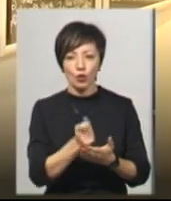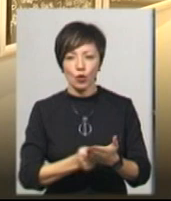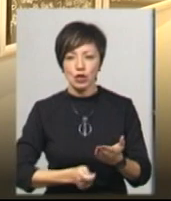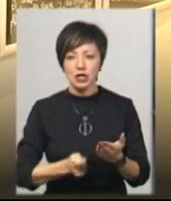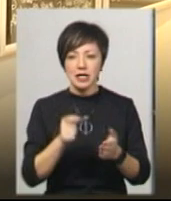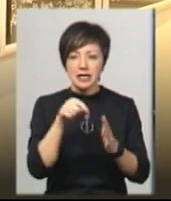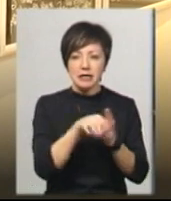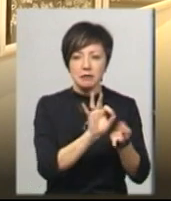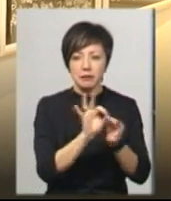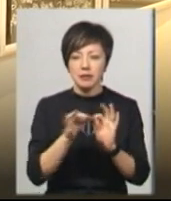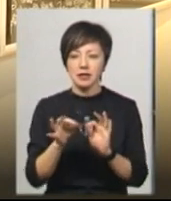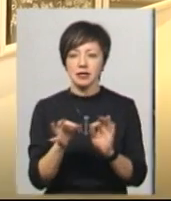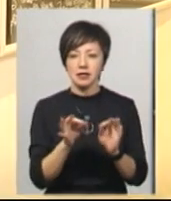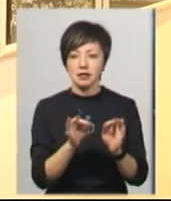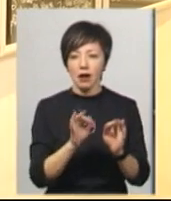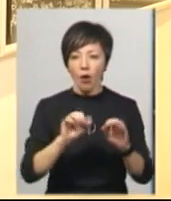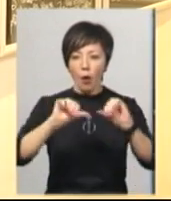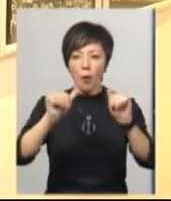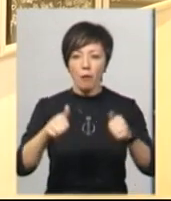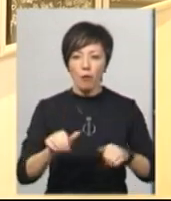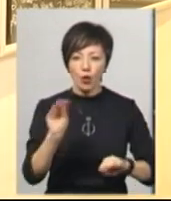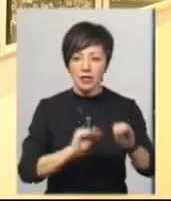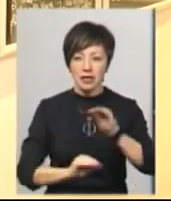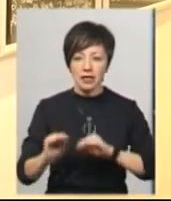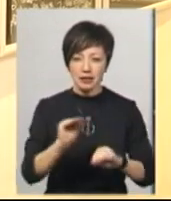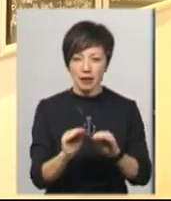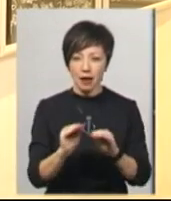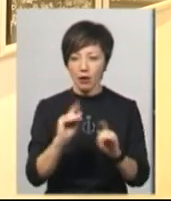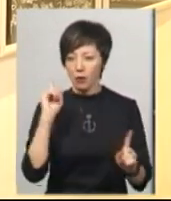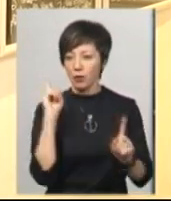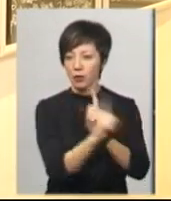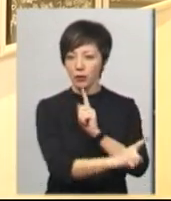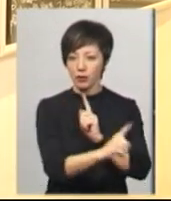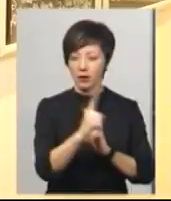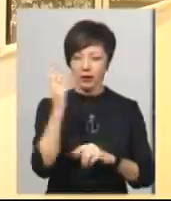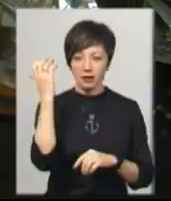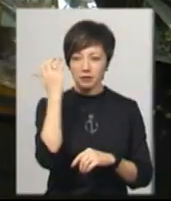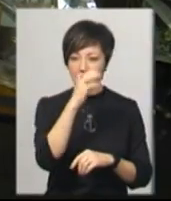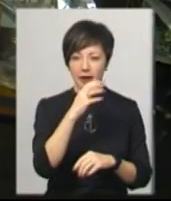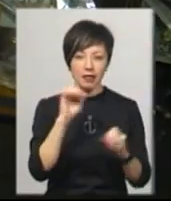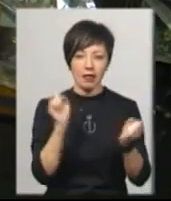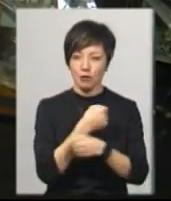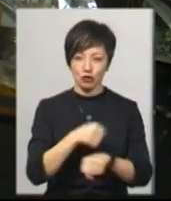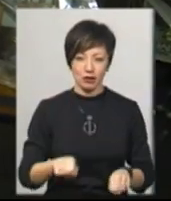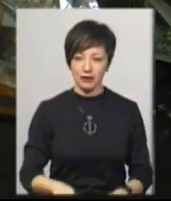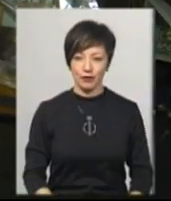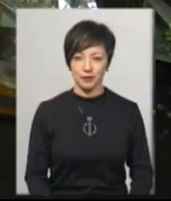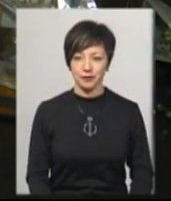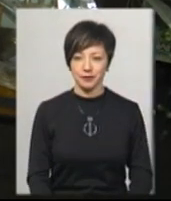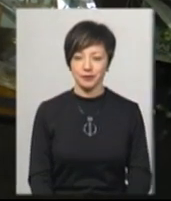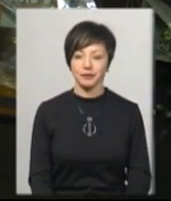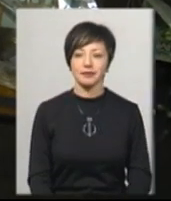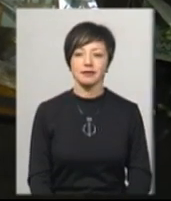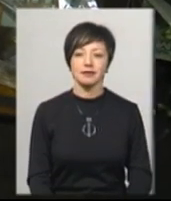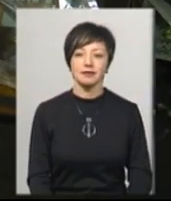зміст, неймовірну композицію. Справді біля них пройти і не замислитися неможливо. Світлана Поробок, Дем'ян Цегольник.